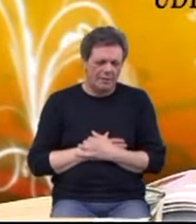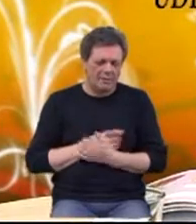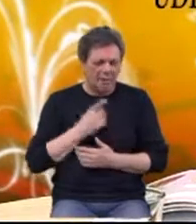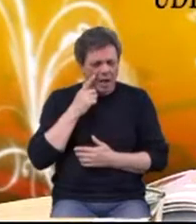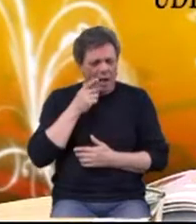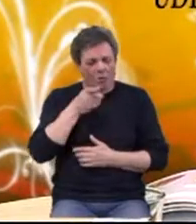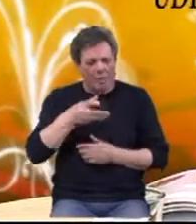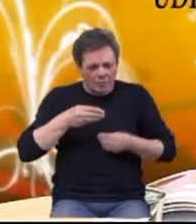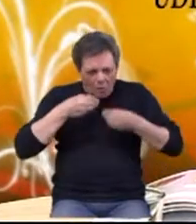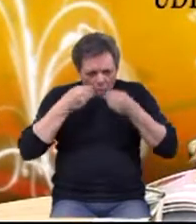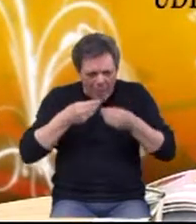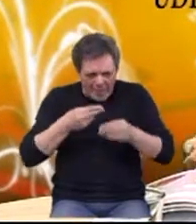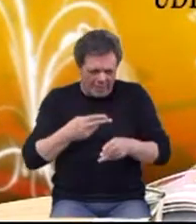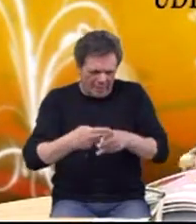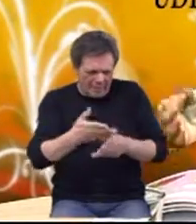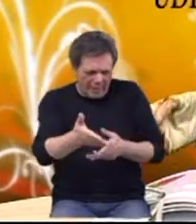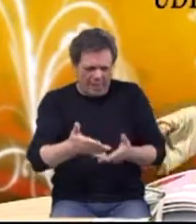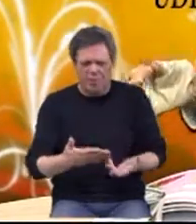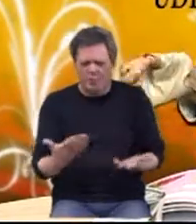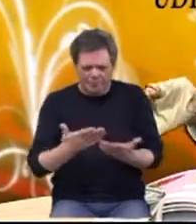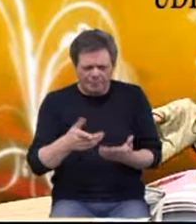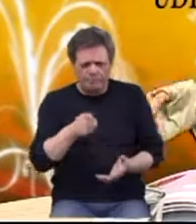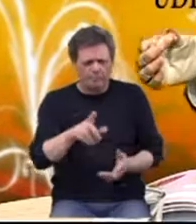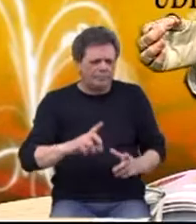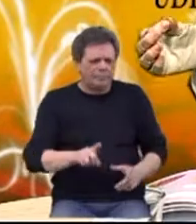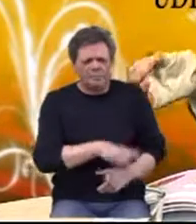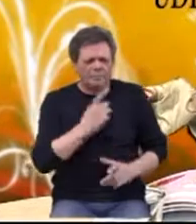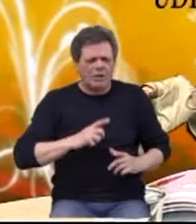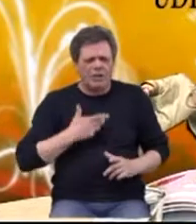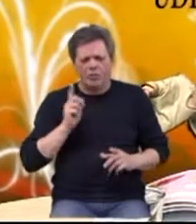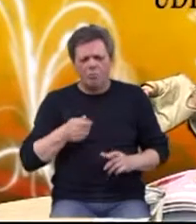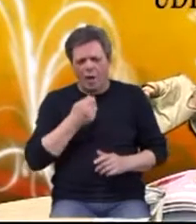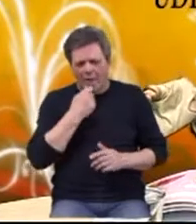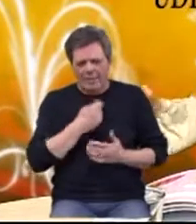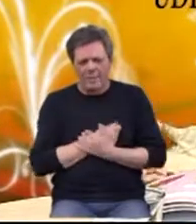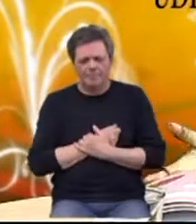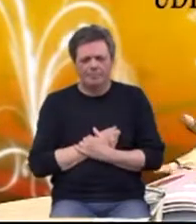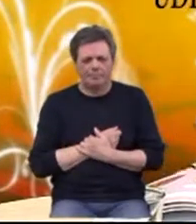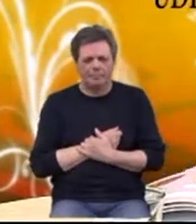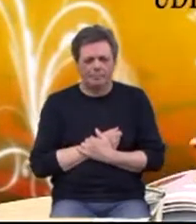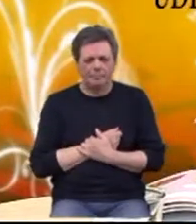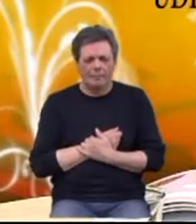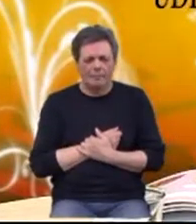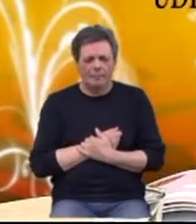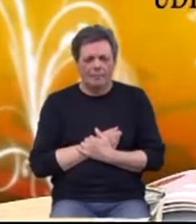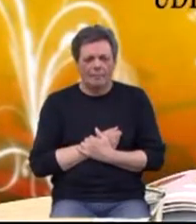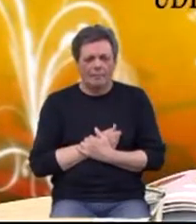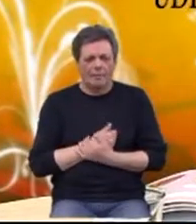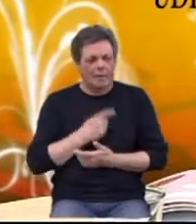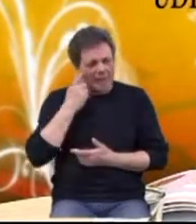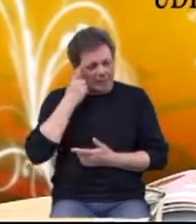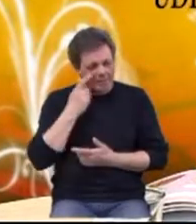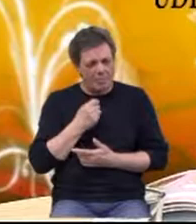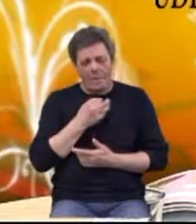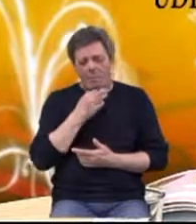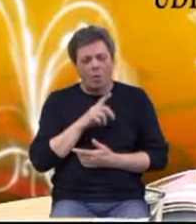Ako se njemu objasni kako on sada doživotno mora jesti, pa ja mislim onda da je bolje ne